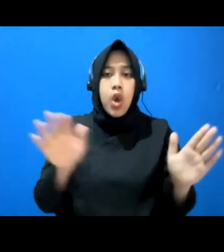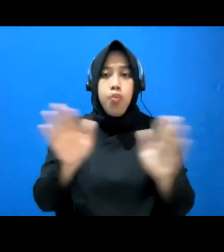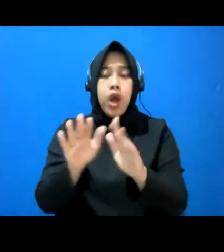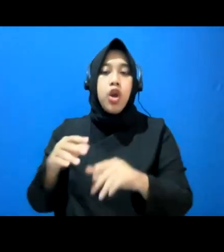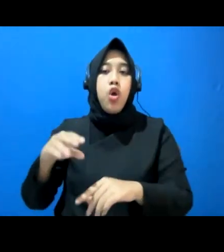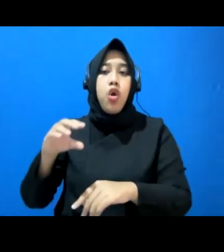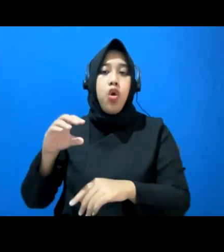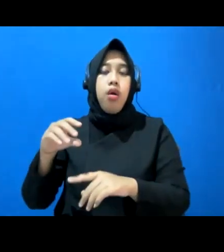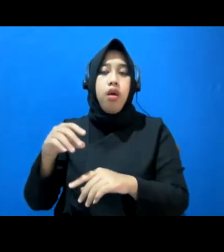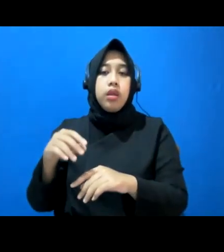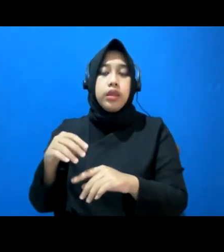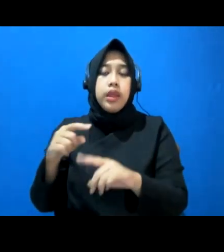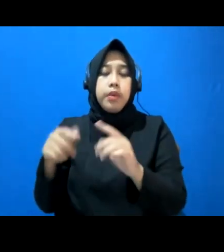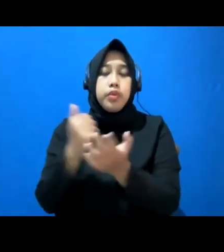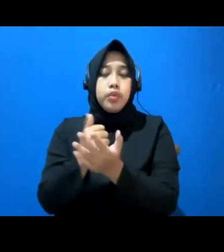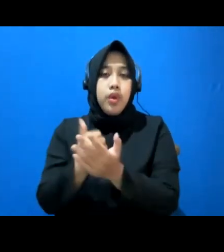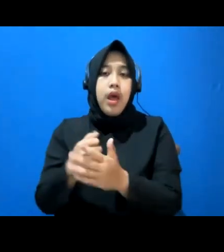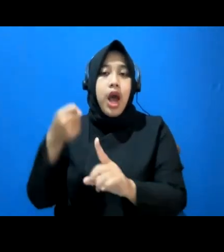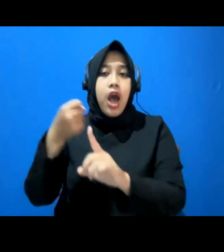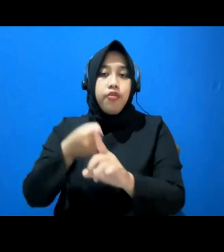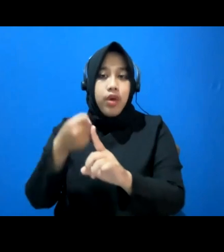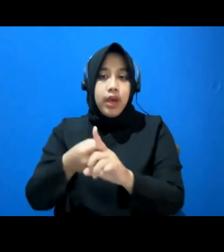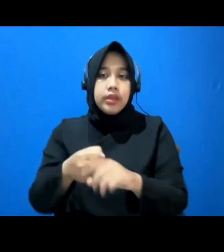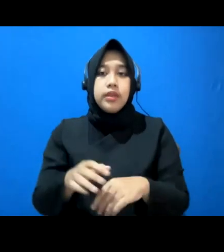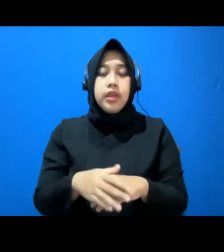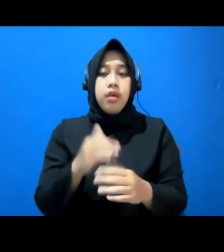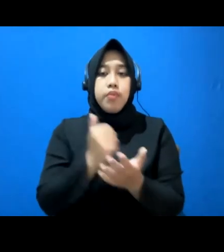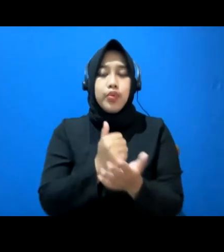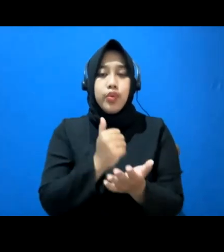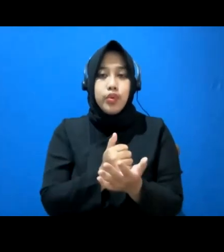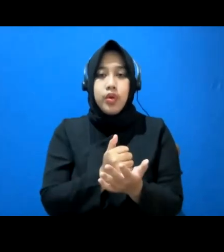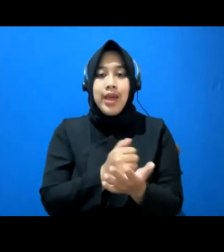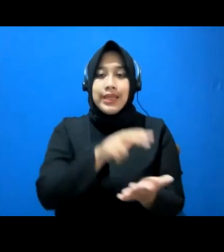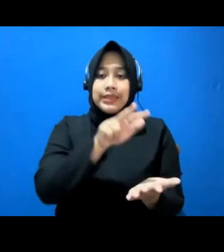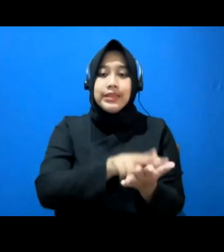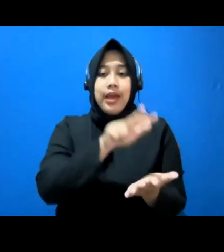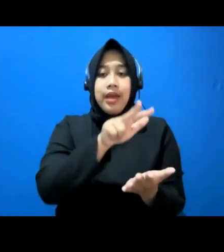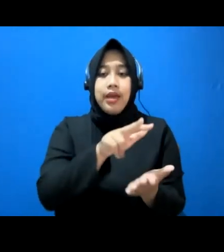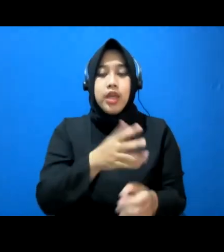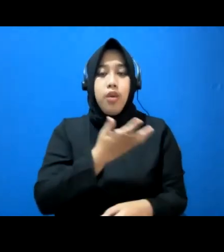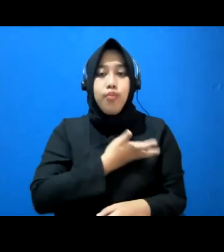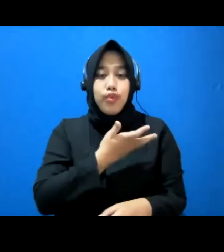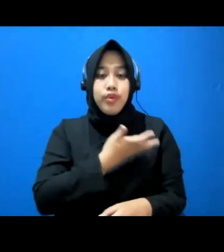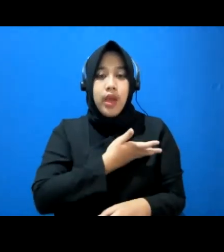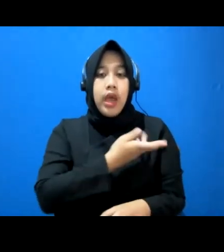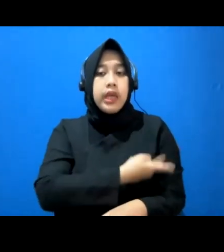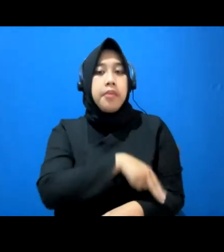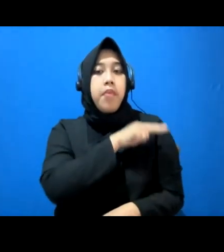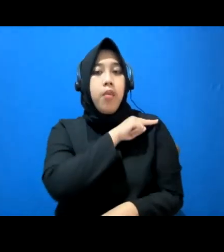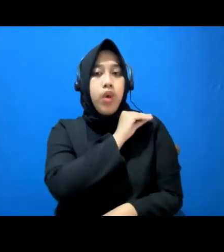tapi organisasi yang kredibel, yang diakui integritasnya.